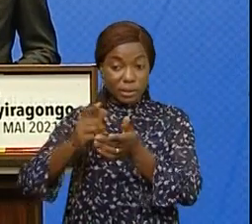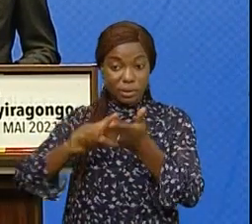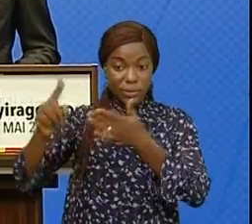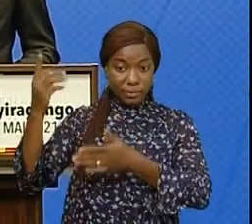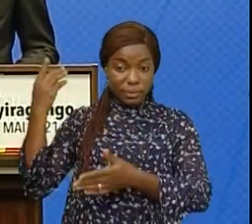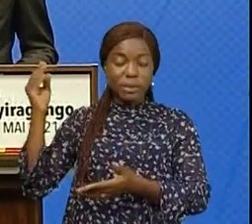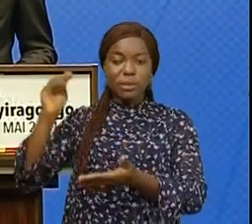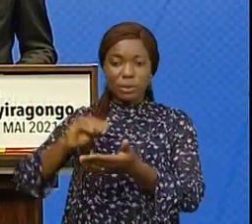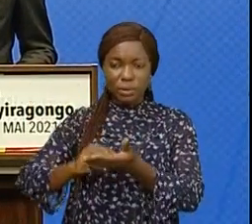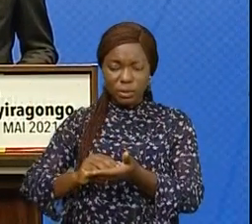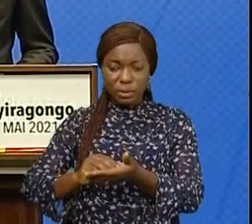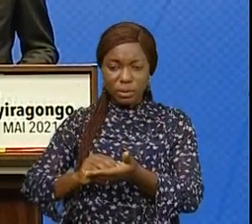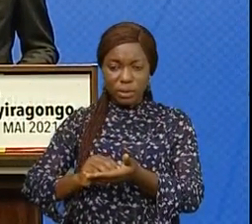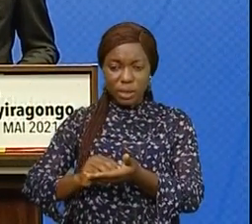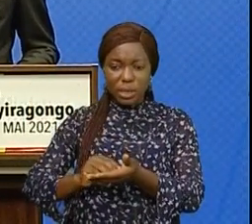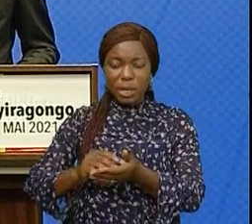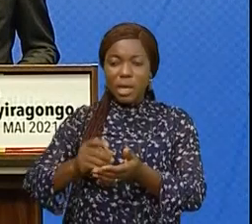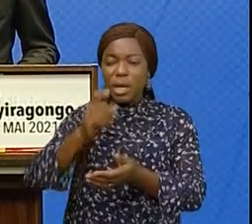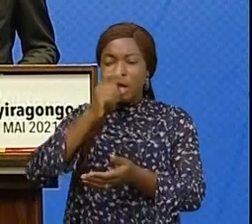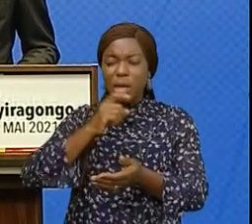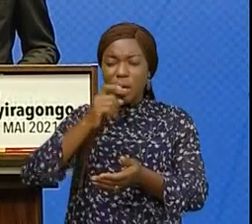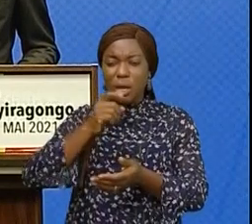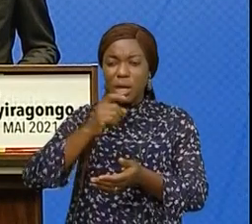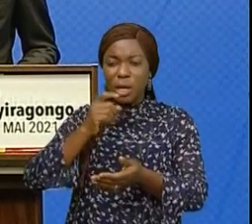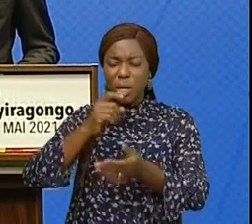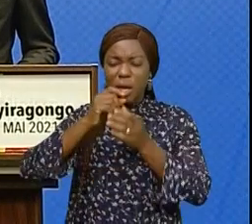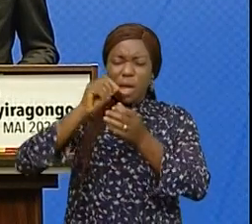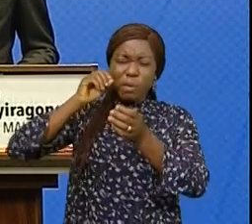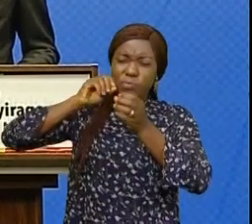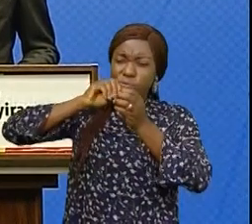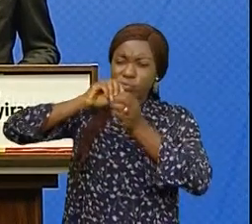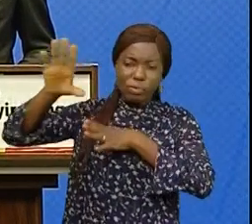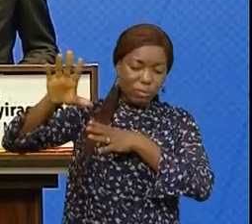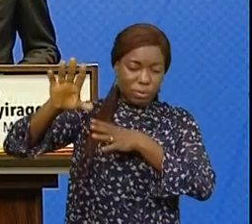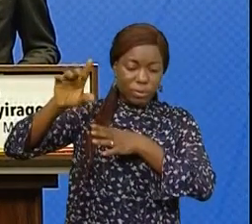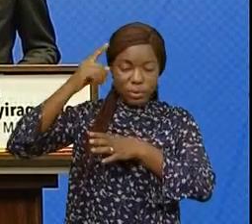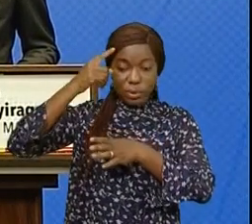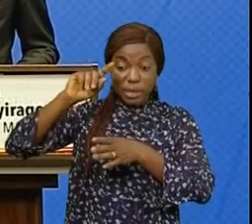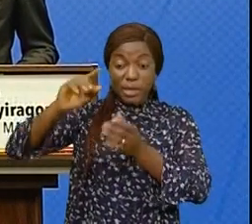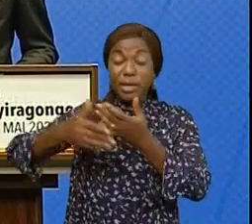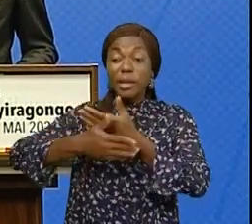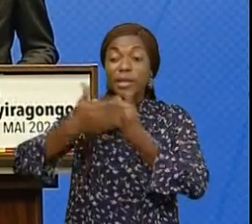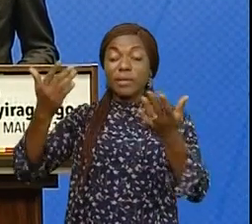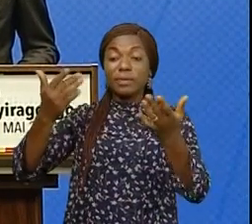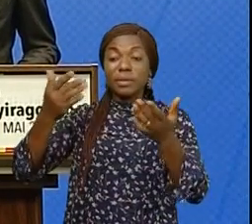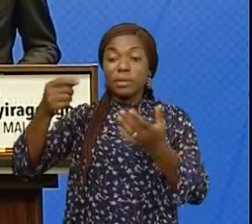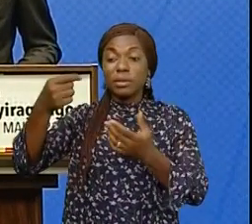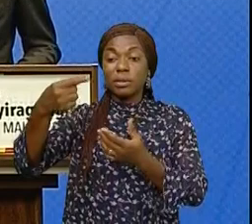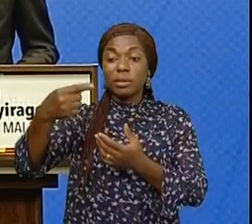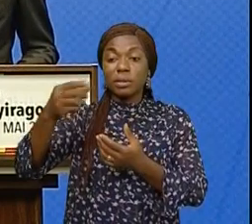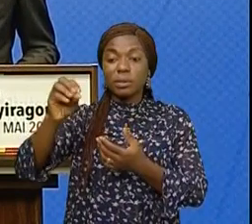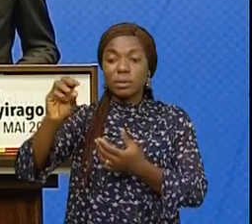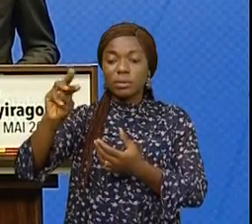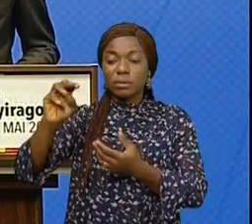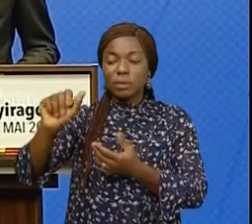secondaire qui pèse sur la ville de Goma ont obligé le gouvernement à prendre la